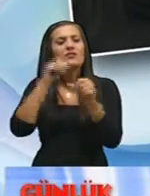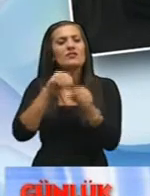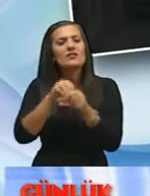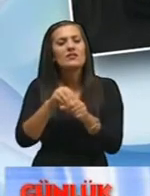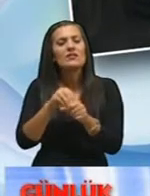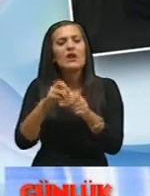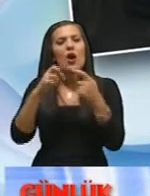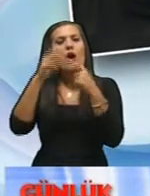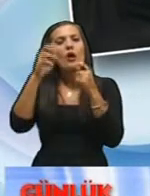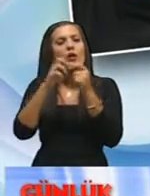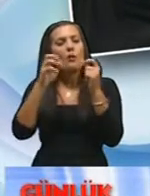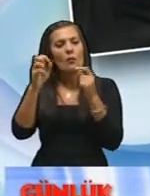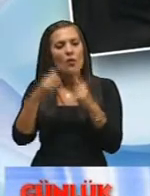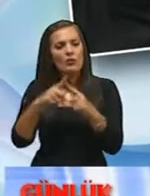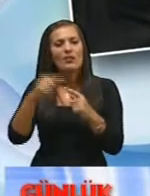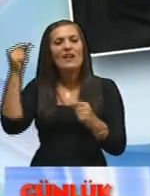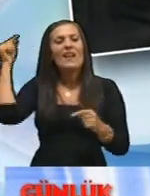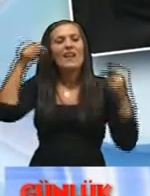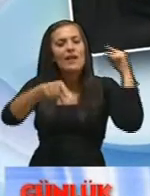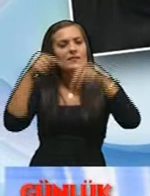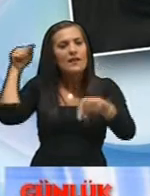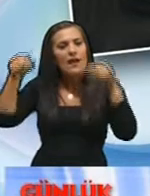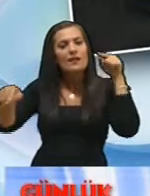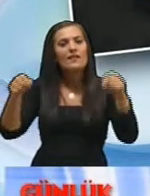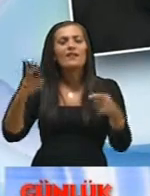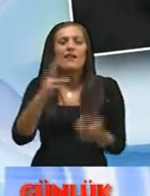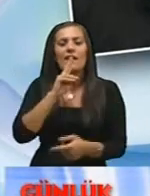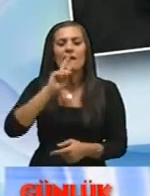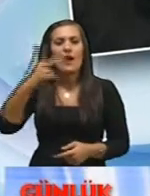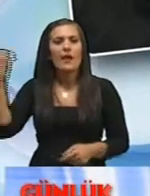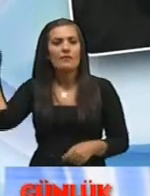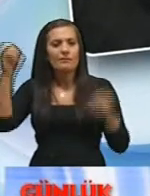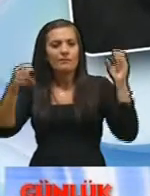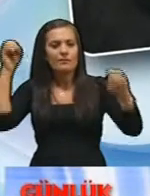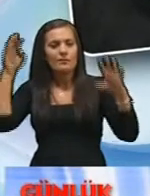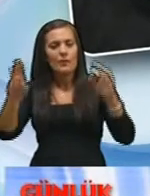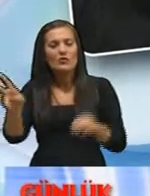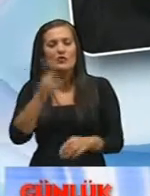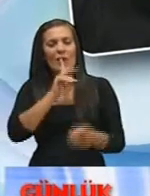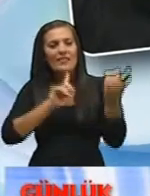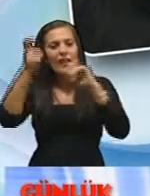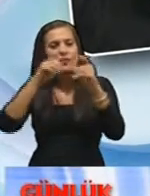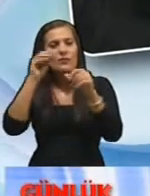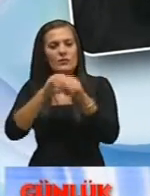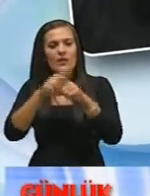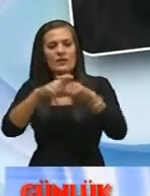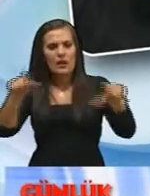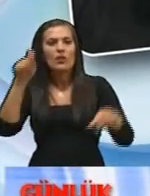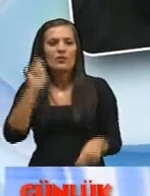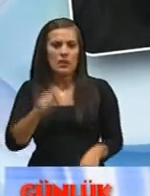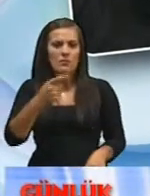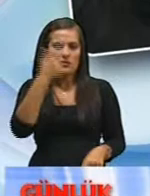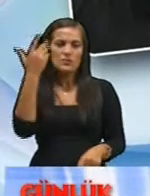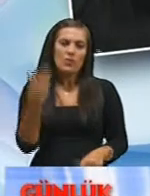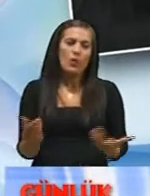robotlarla lazerlerle ya da ledlerle son teknolojidekilerle dekor yapma şansımız